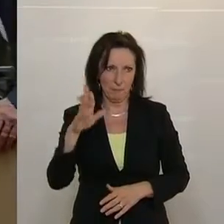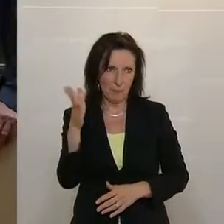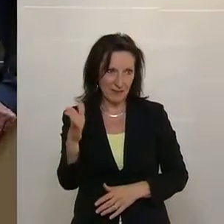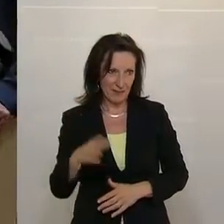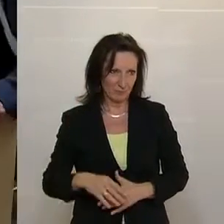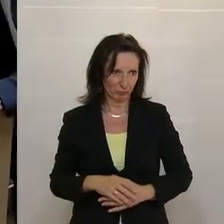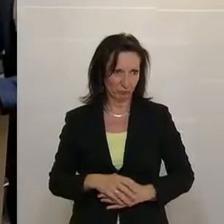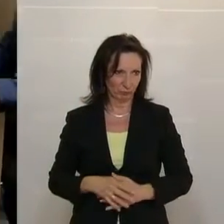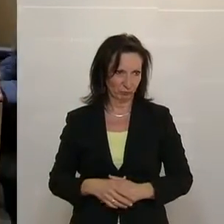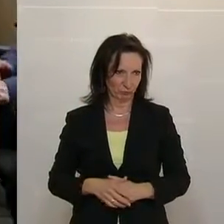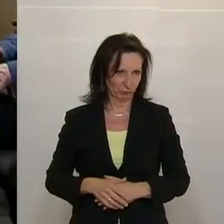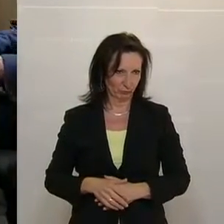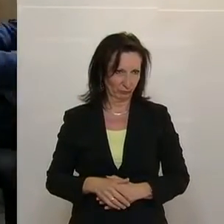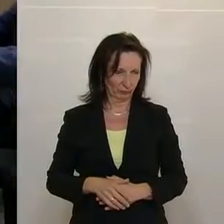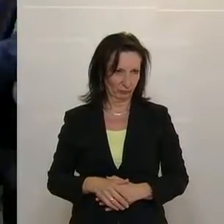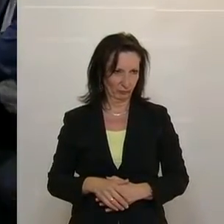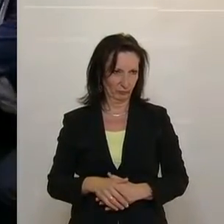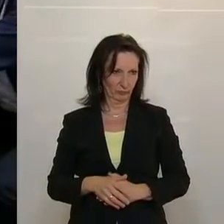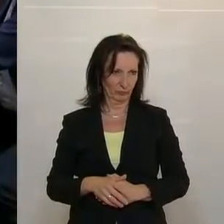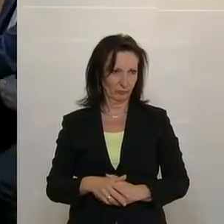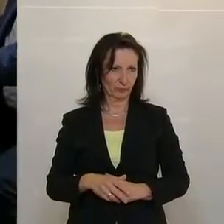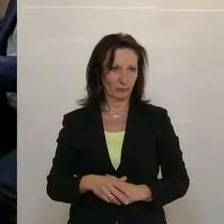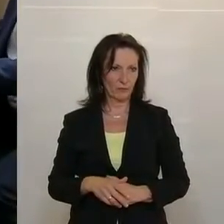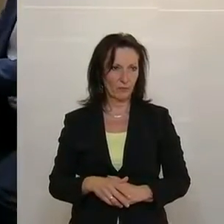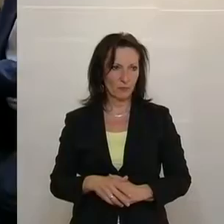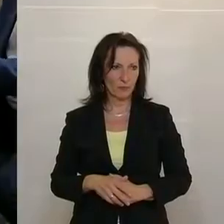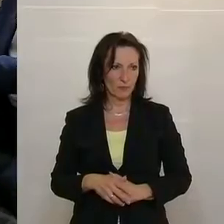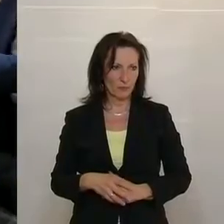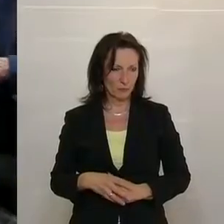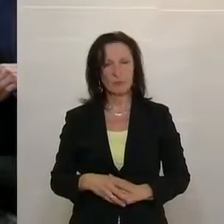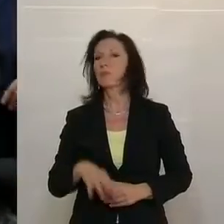erzeugt würden, habe der Rechnungshof schon vor der Corona-Pandemie hingewiesen. Und ein...